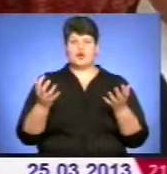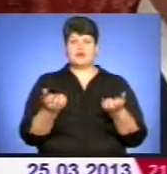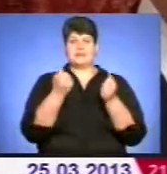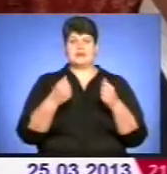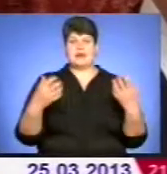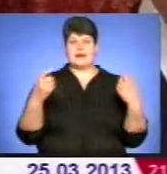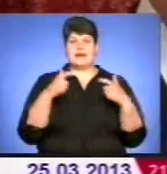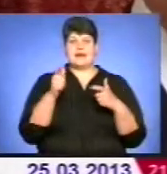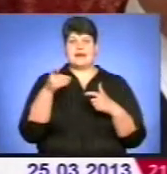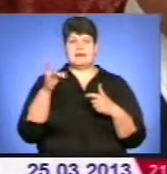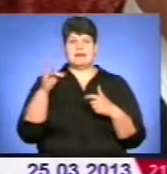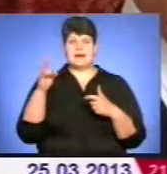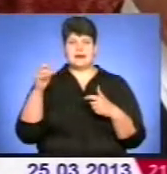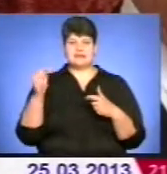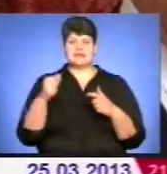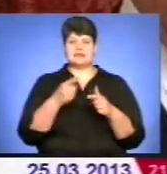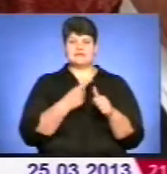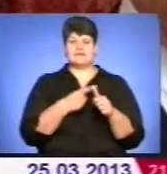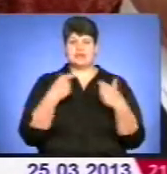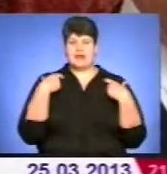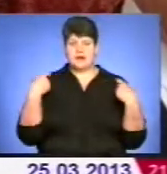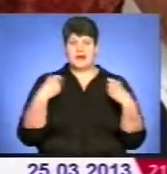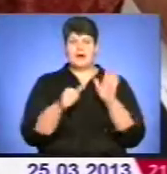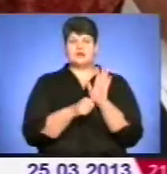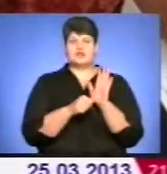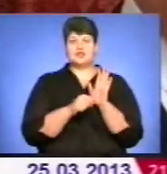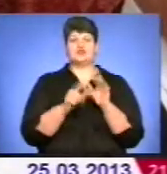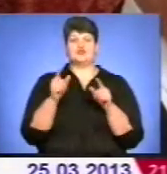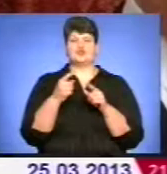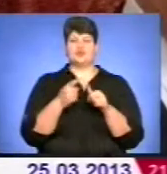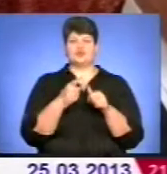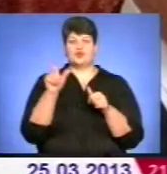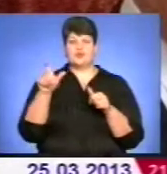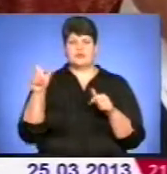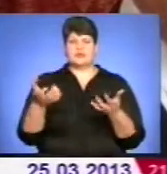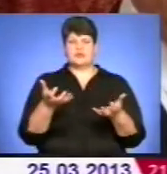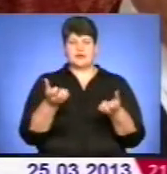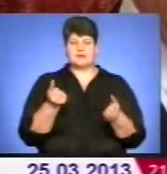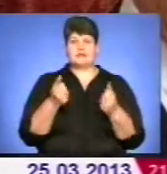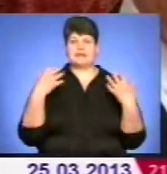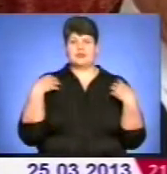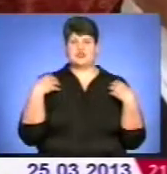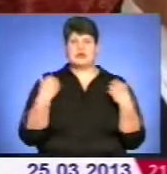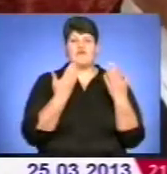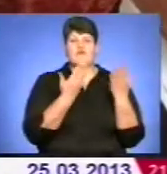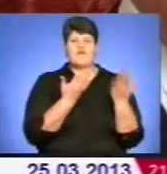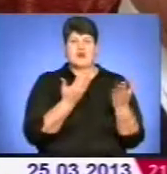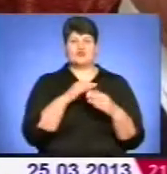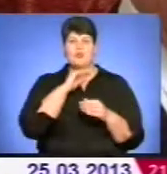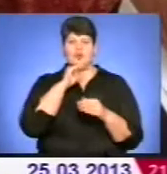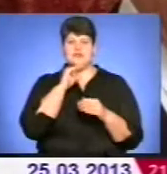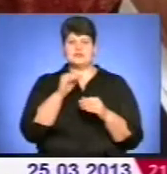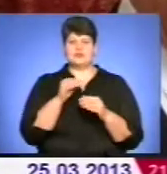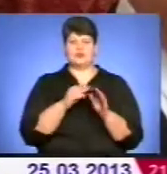генеральські звання, а шість чоловік отримали генеральські звання на посаді начальника вашого професійно